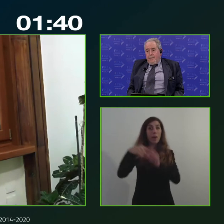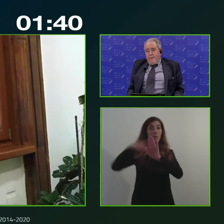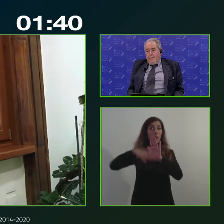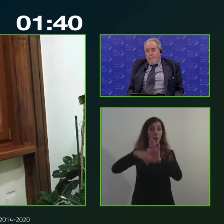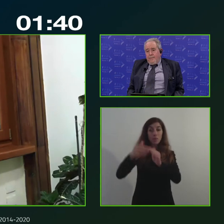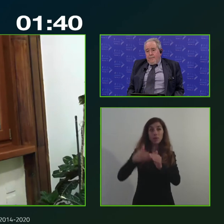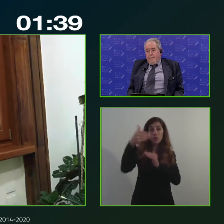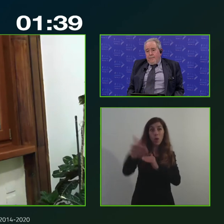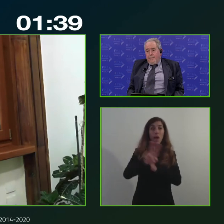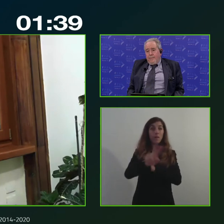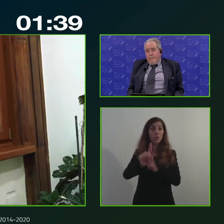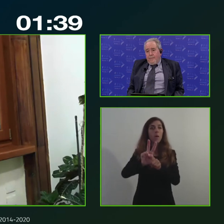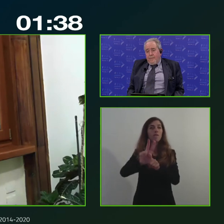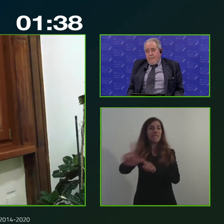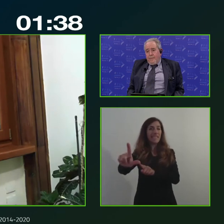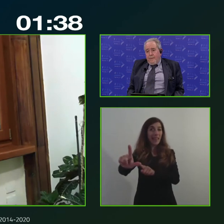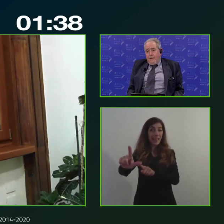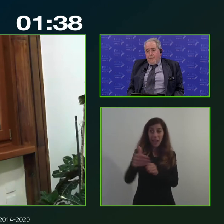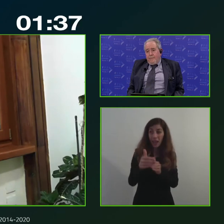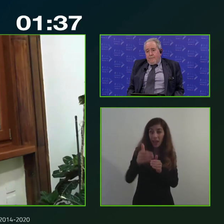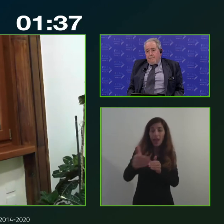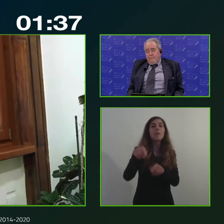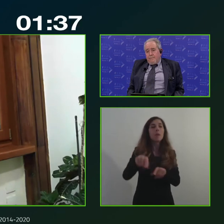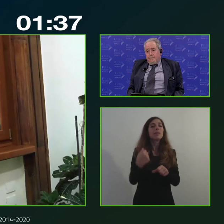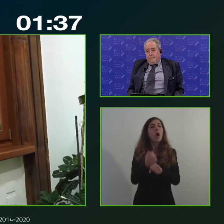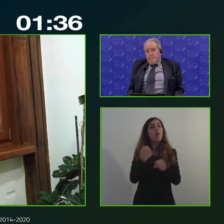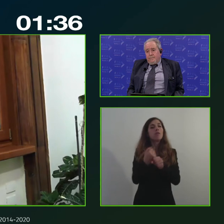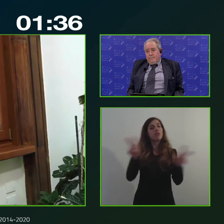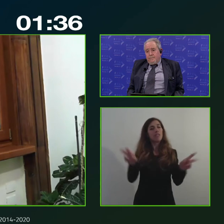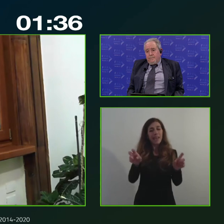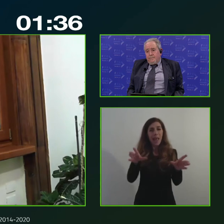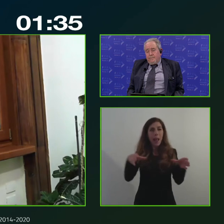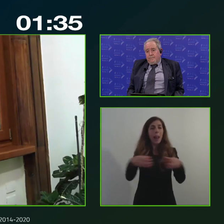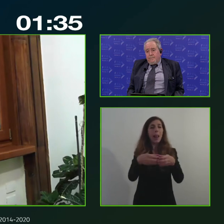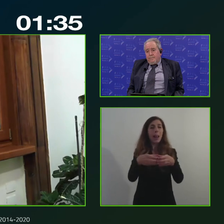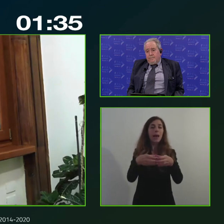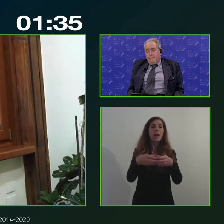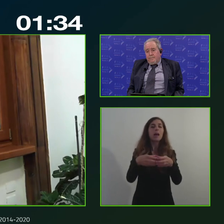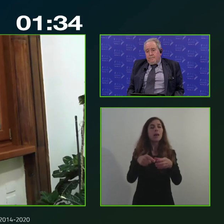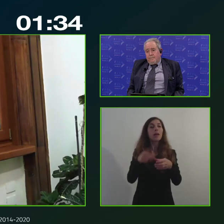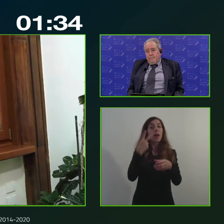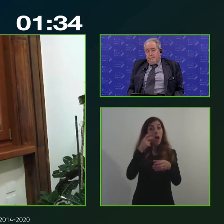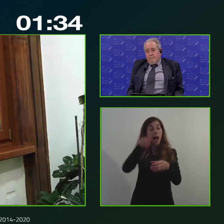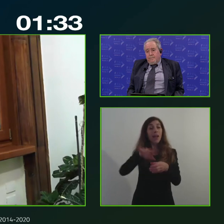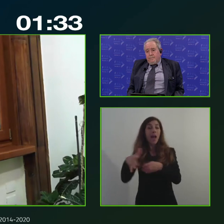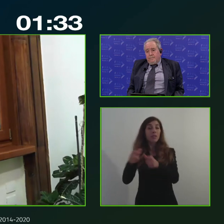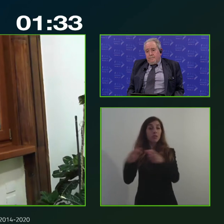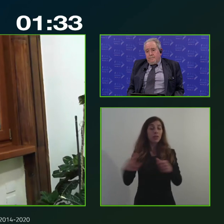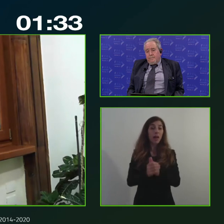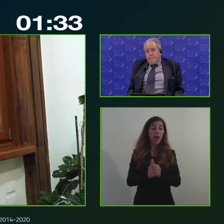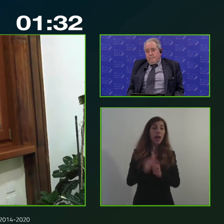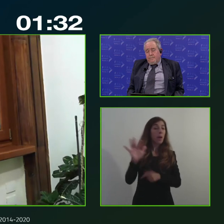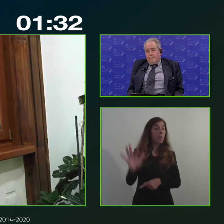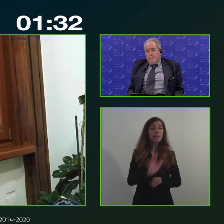1227 ma stiamo portando avanti queste officine anche in alcune diciamo in alcune polisi come per esempio il caso